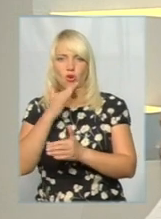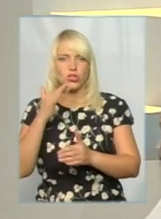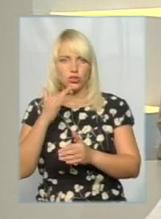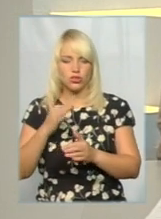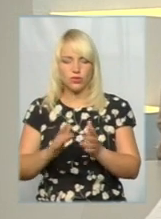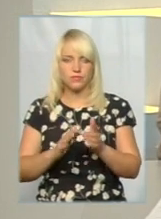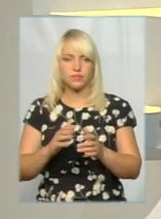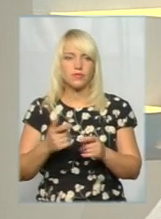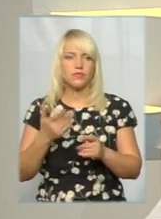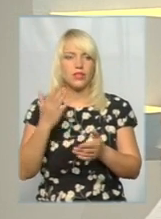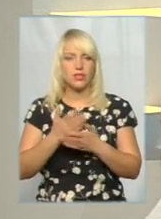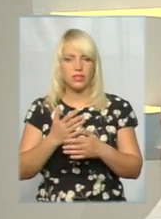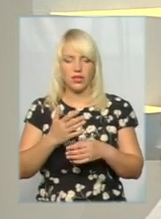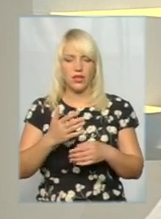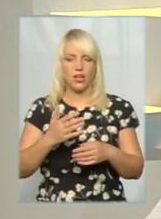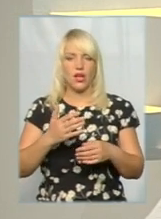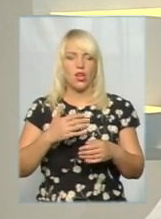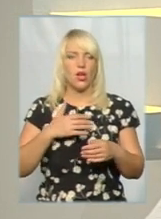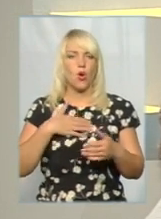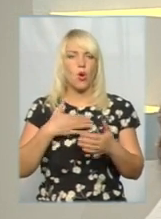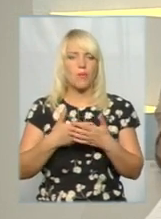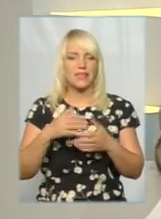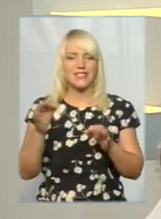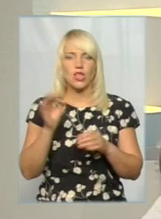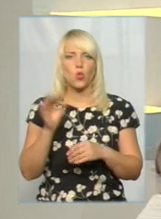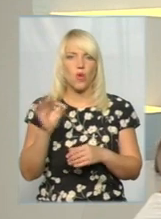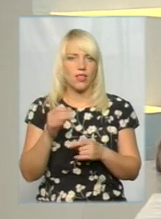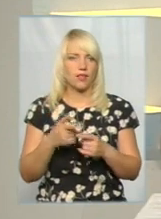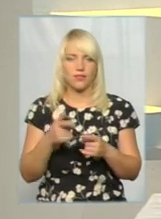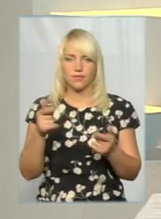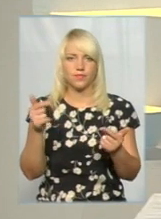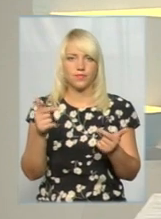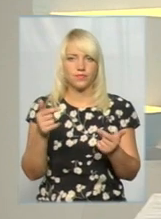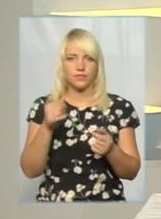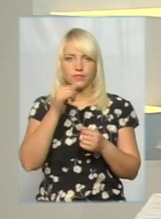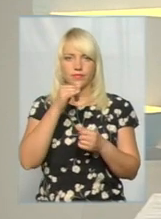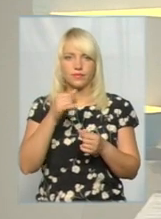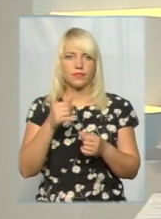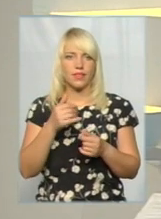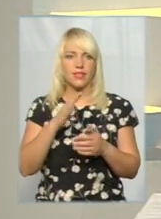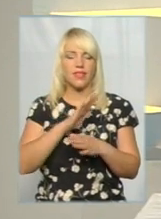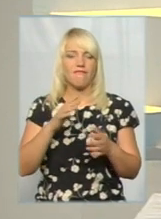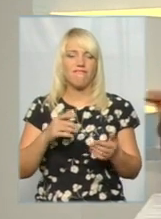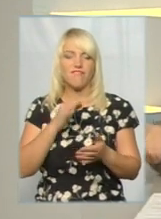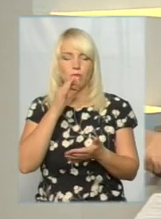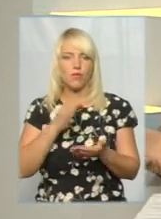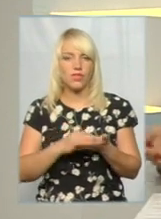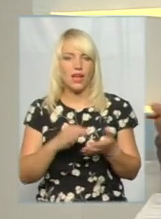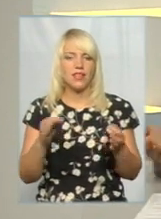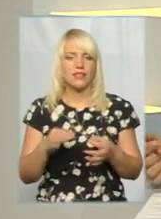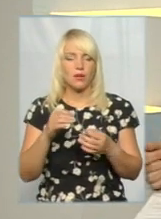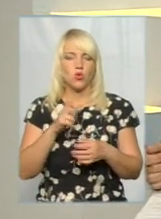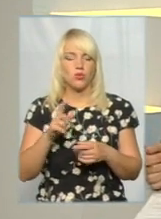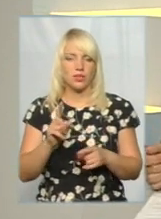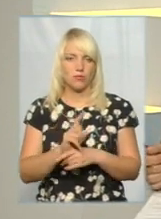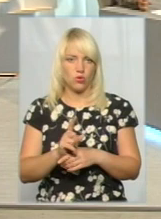туалети, які не відповідають жодним взагалі якимось людським нормам. То цього в планах немає вже роботи? Ні,